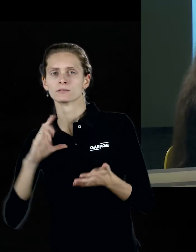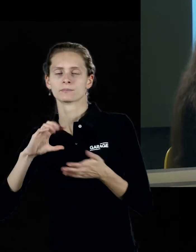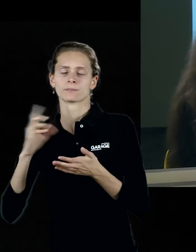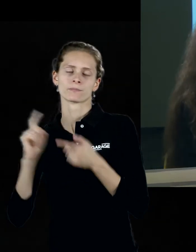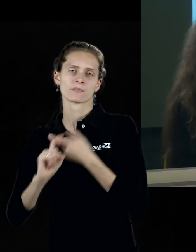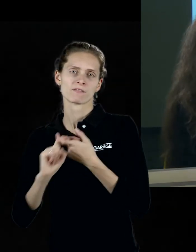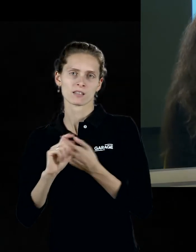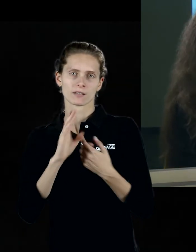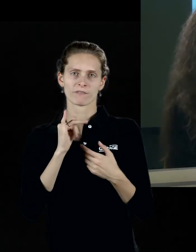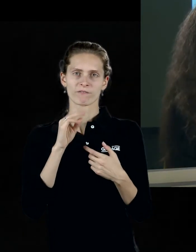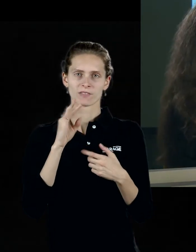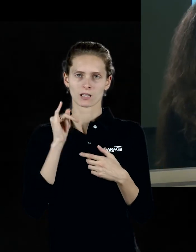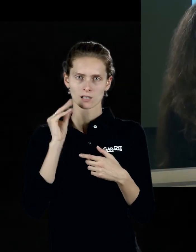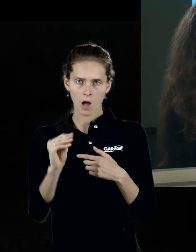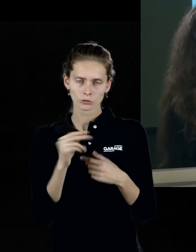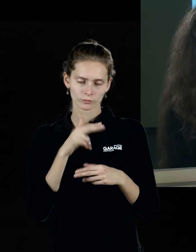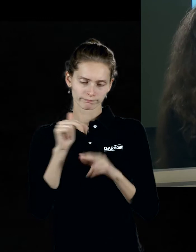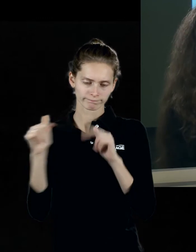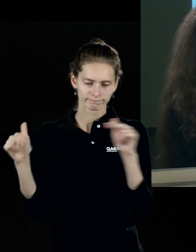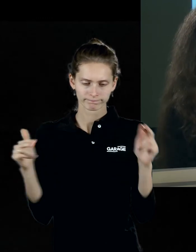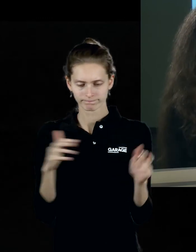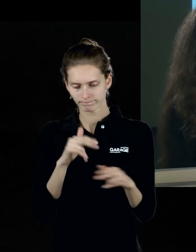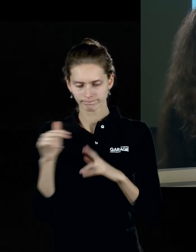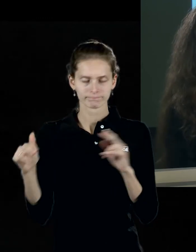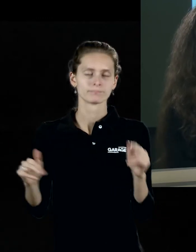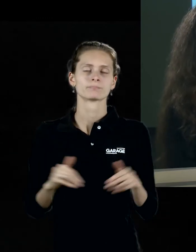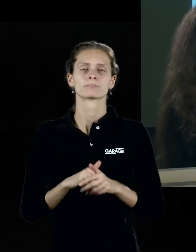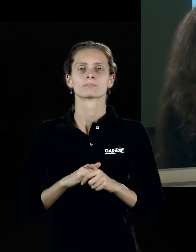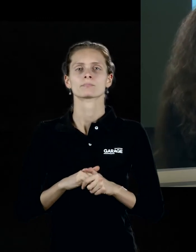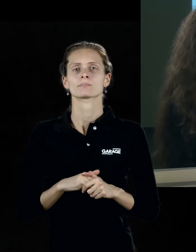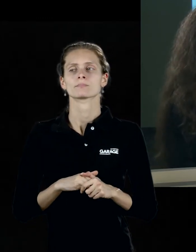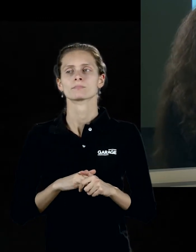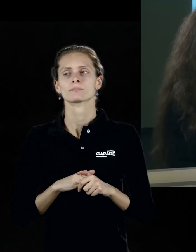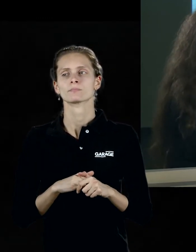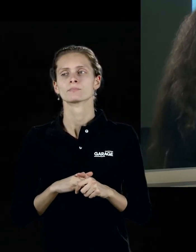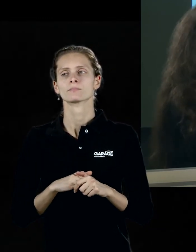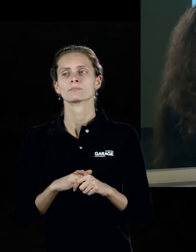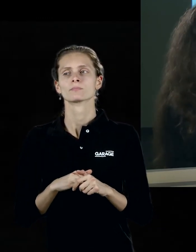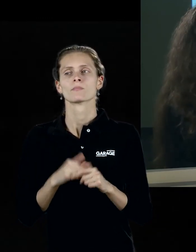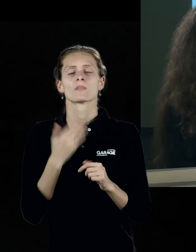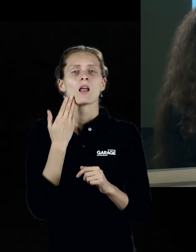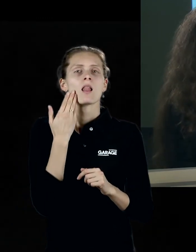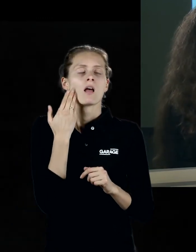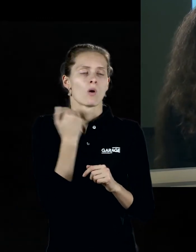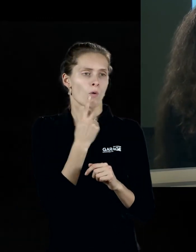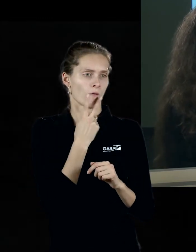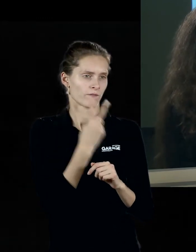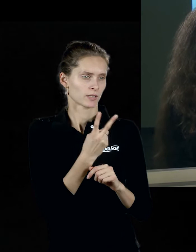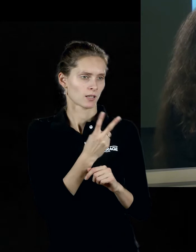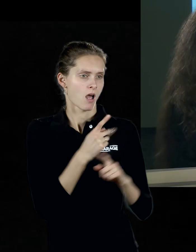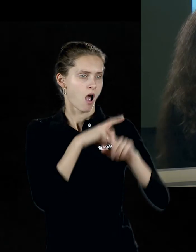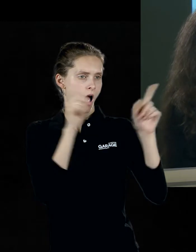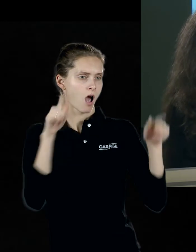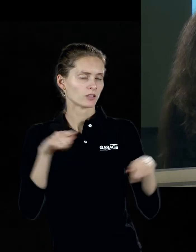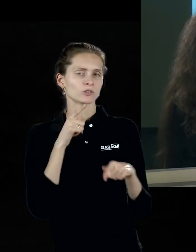витражами, что вполне легко представить, в виде его картины, да, еще с 2014 года,